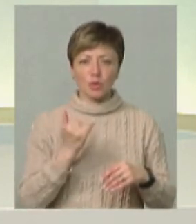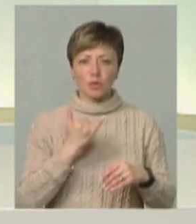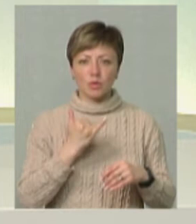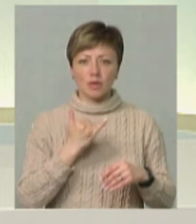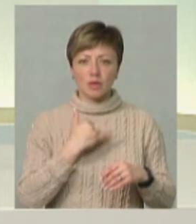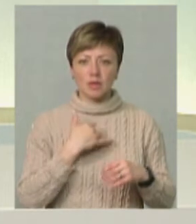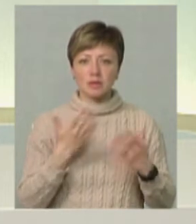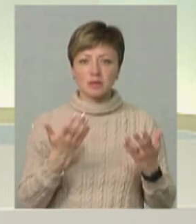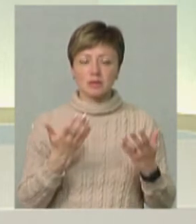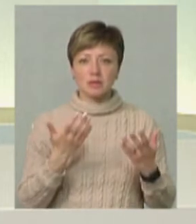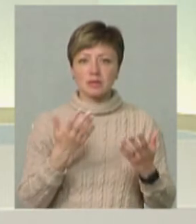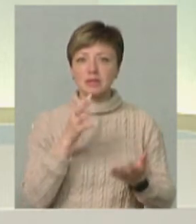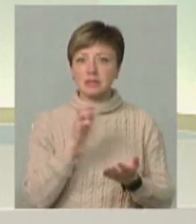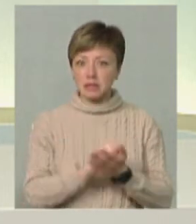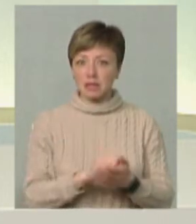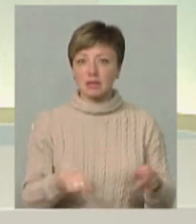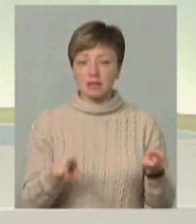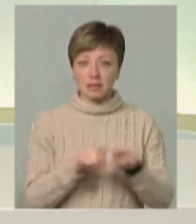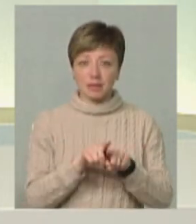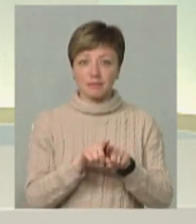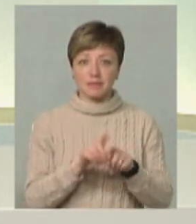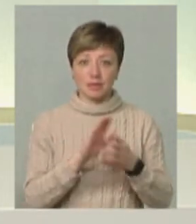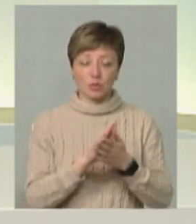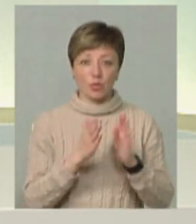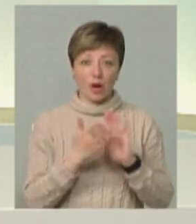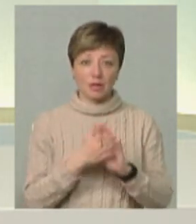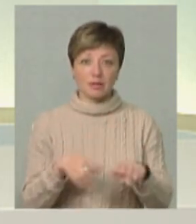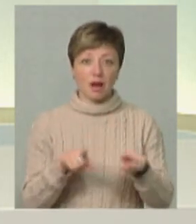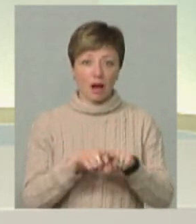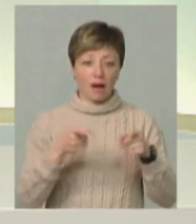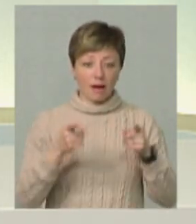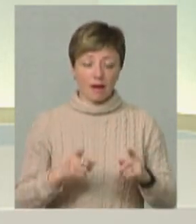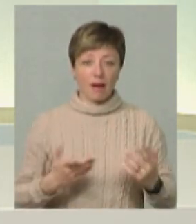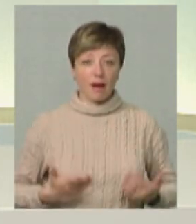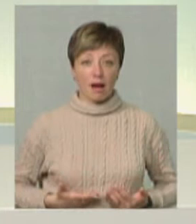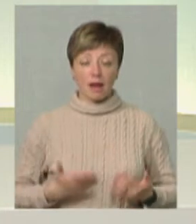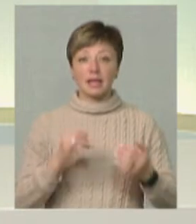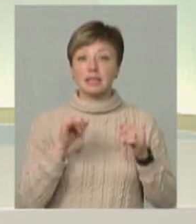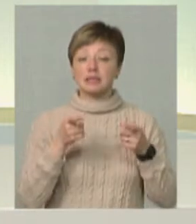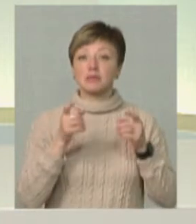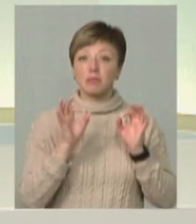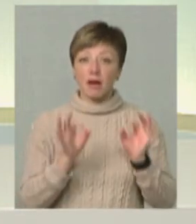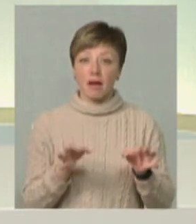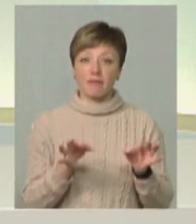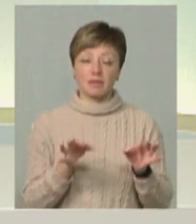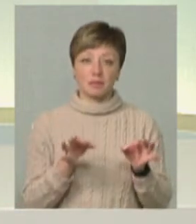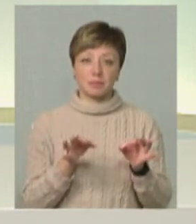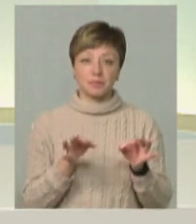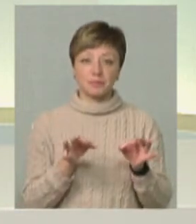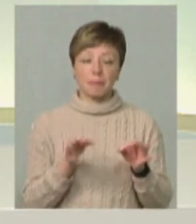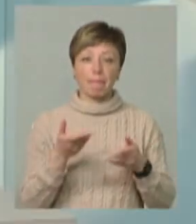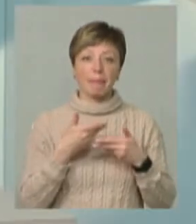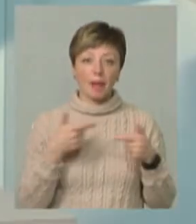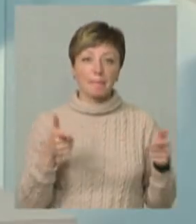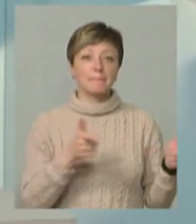застане така ситуація, така реалія. І, справді, ми